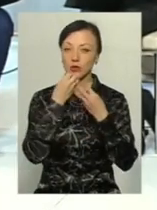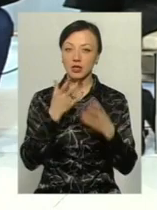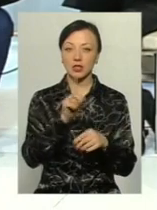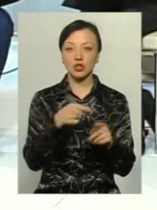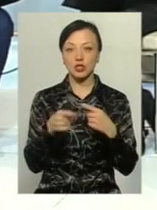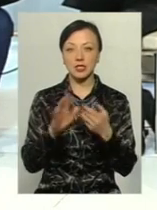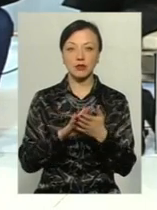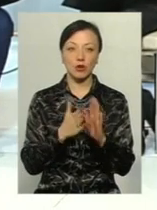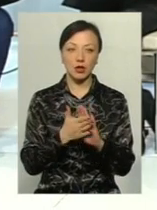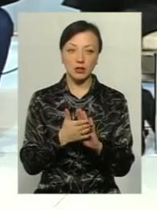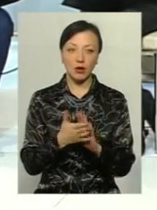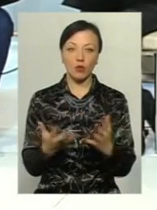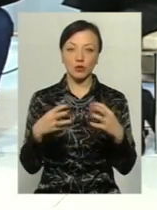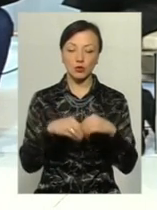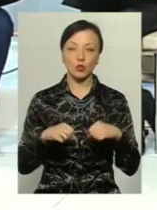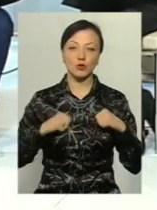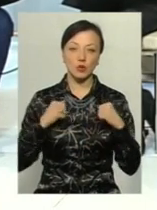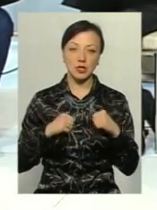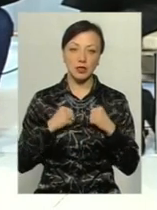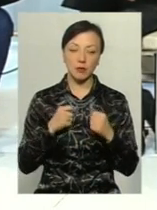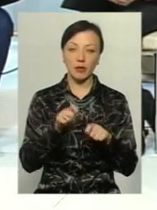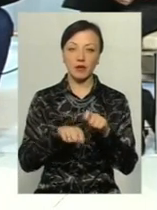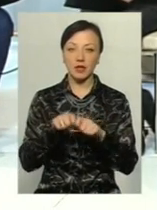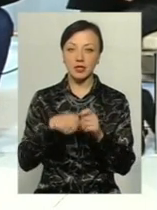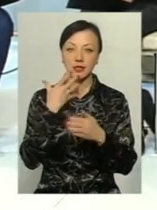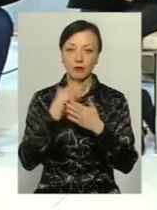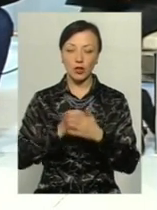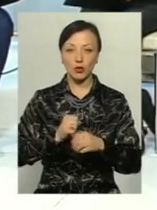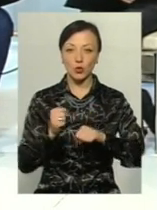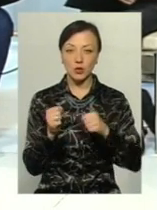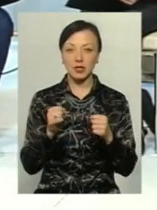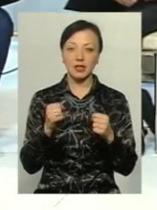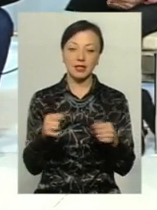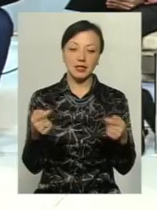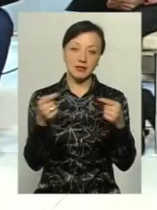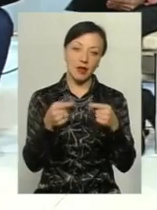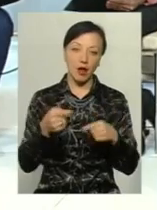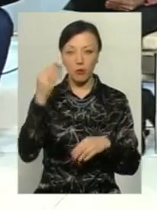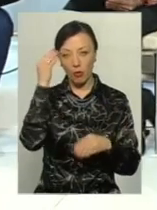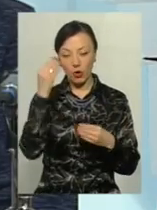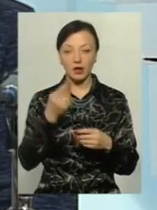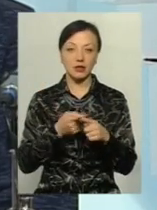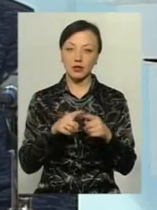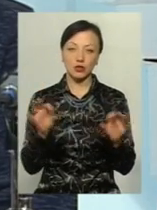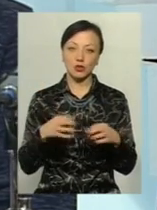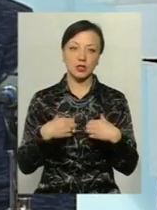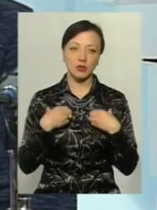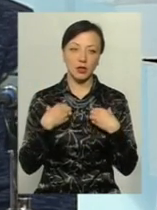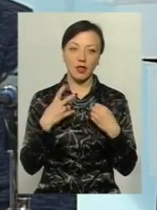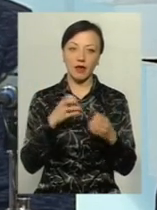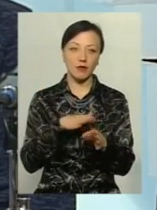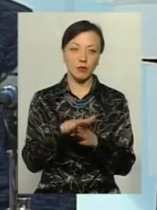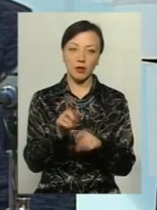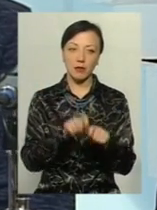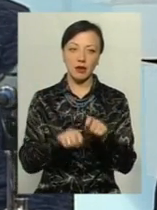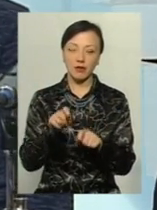тій чи іншій ситуації ми консолідуємо зусилля, ми десь провіряємо своїх товаришів, друзів, десь звіряємо погляди. Тобто, це лише